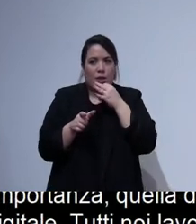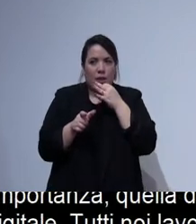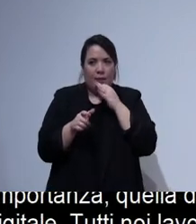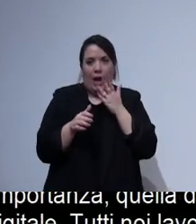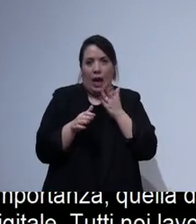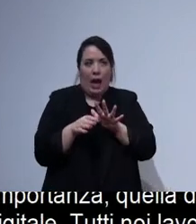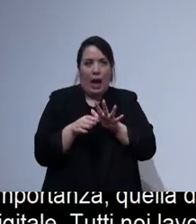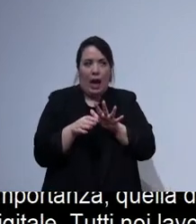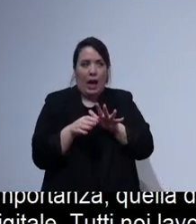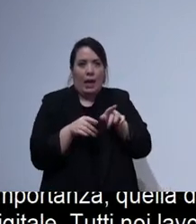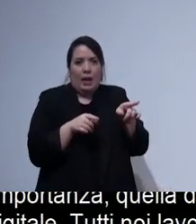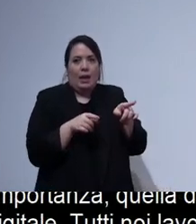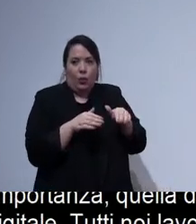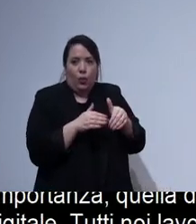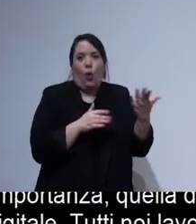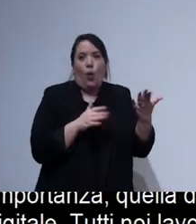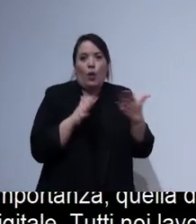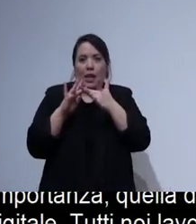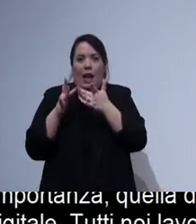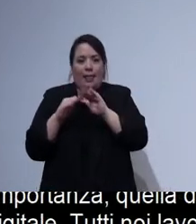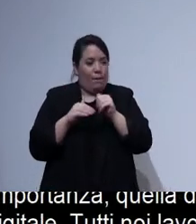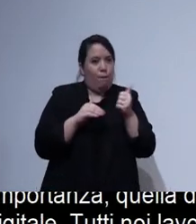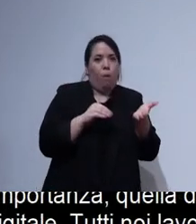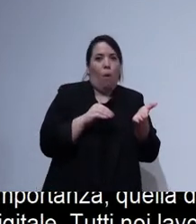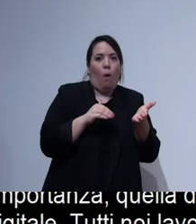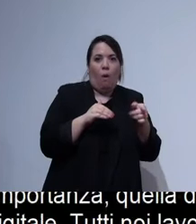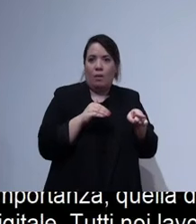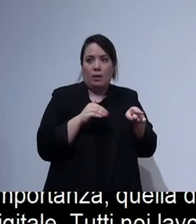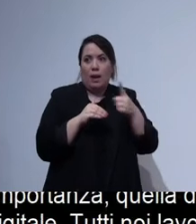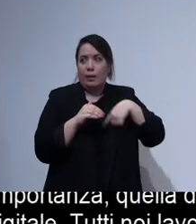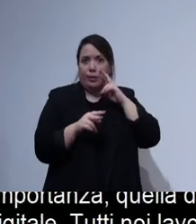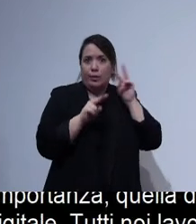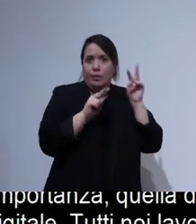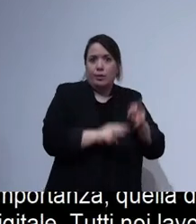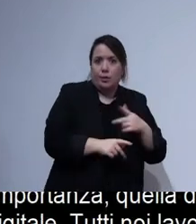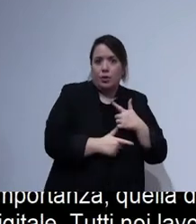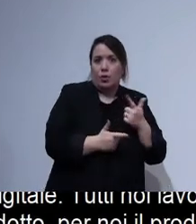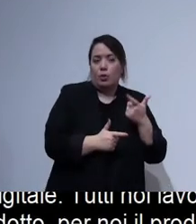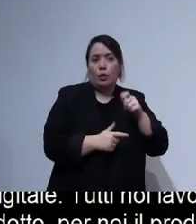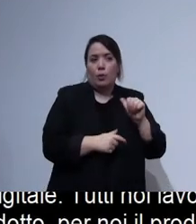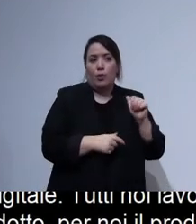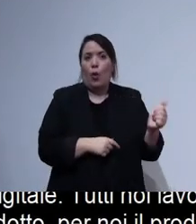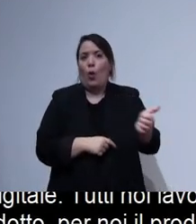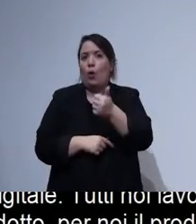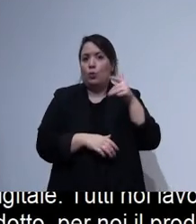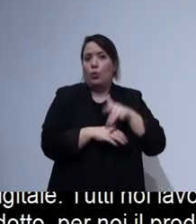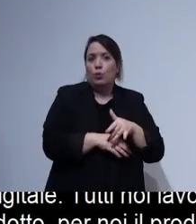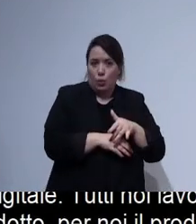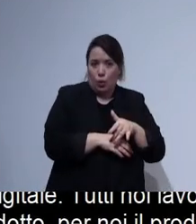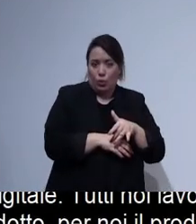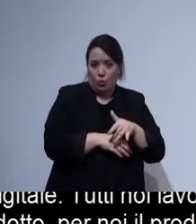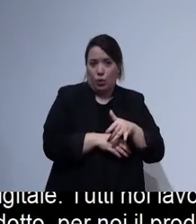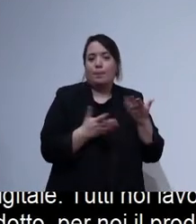è l'esperienza offline e di quella non possiamo non curarci, perché poi è l'esperienza che facciamo, che è completa e che dà senso a